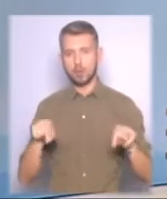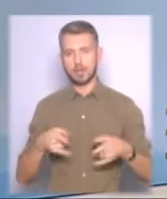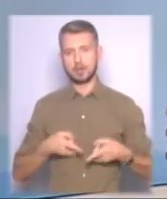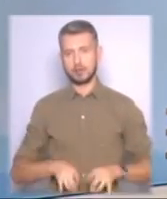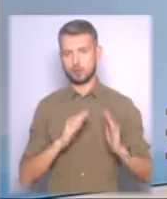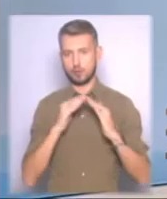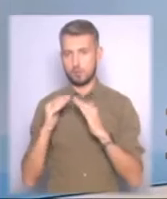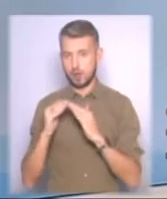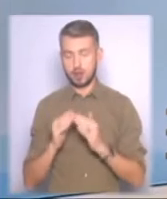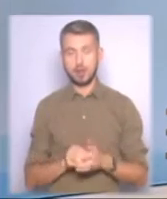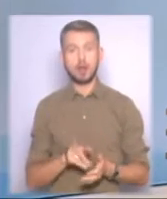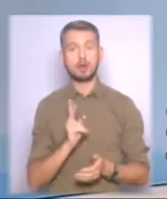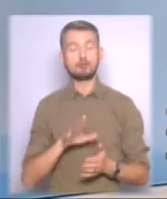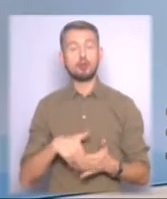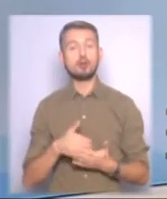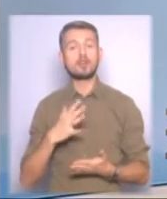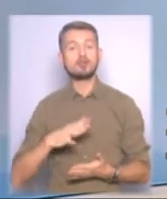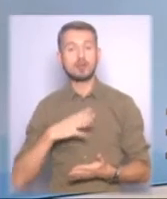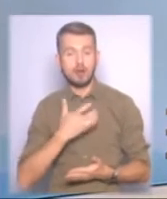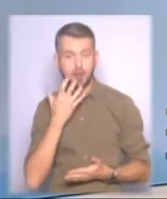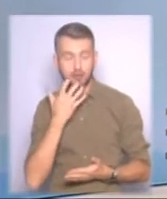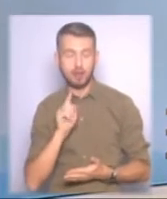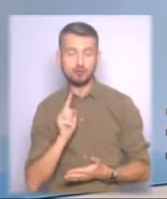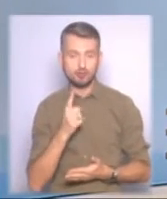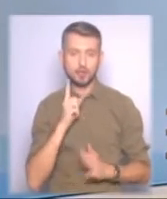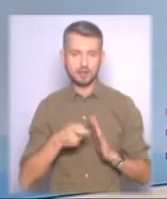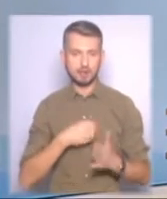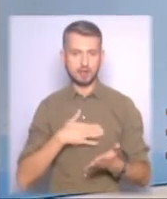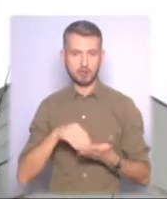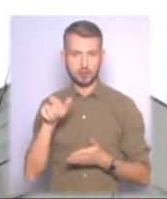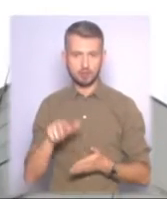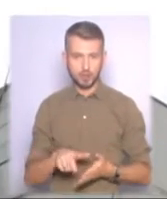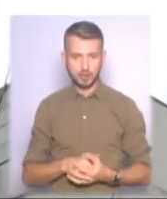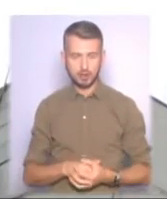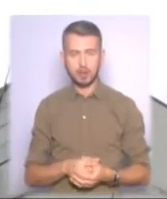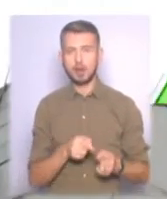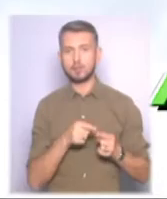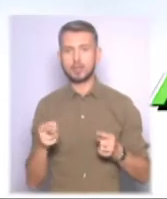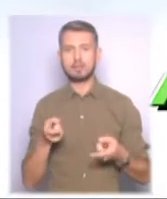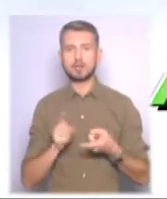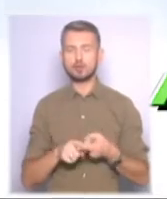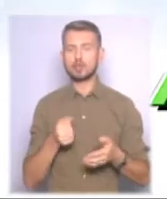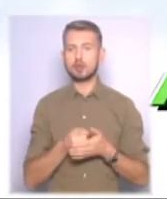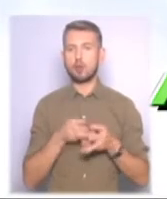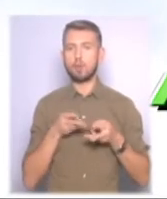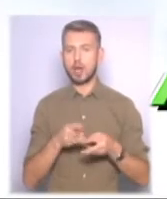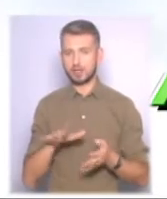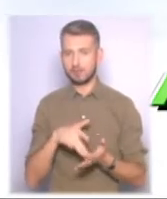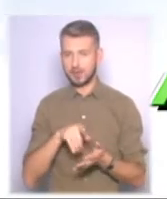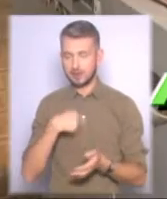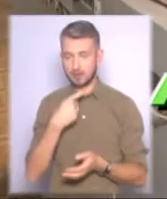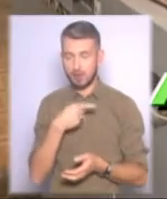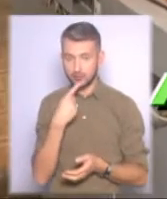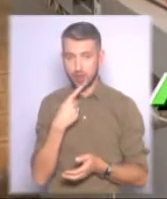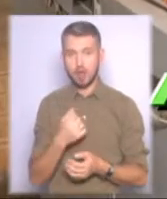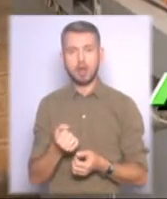будинки. Хто досі чекає тепла і чому, дізнавався Віталій Драчук. Процес підключення до опалення у місті, кажуть енергетики,